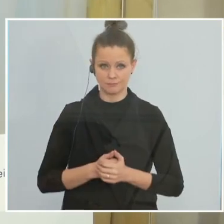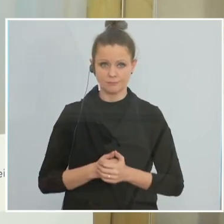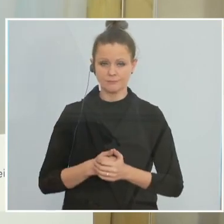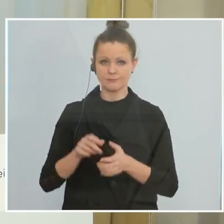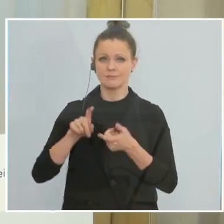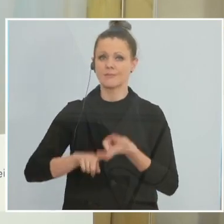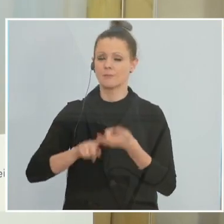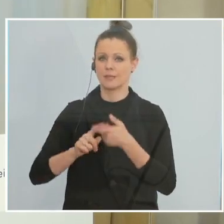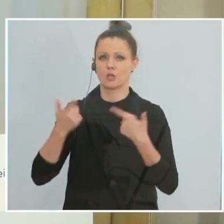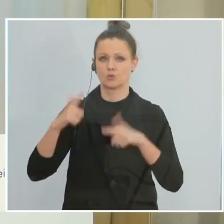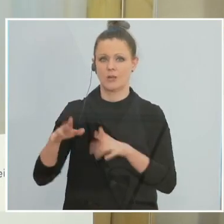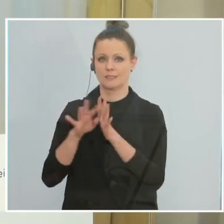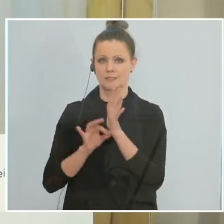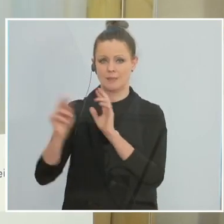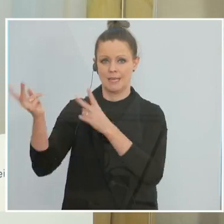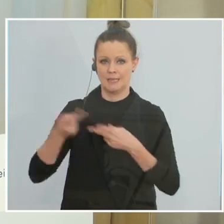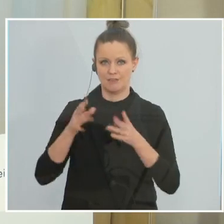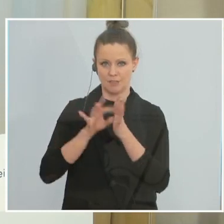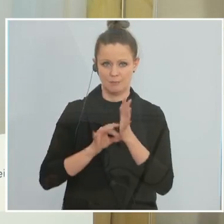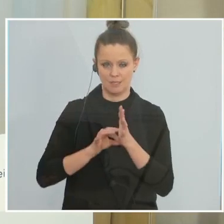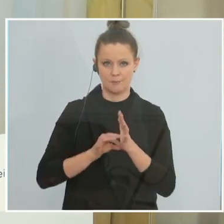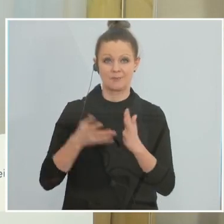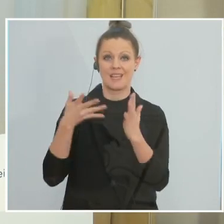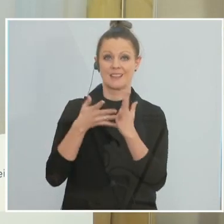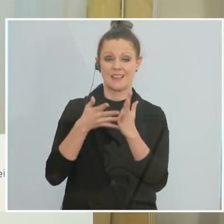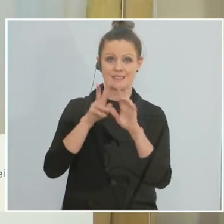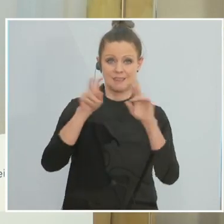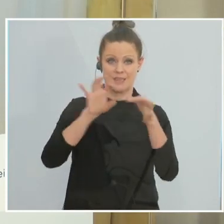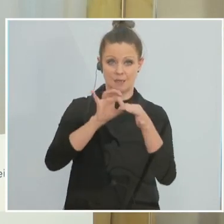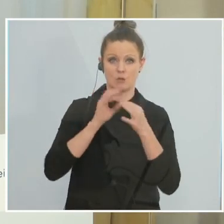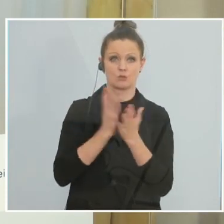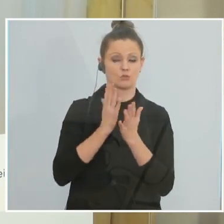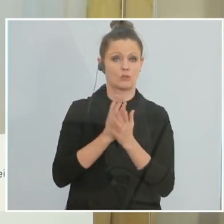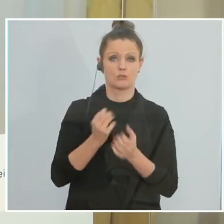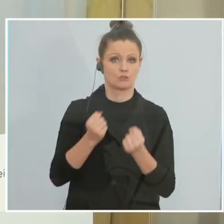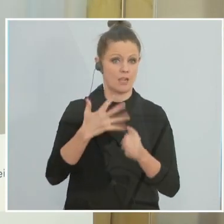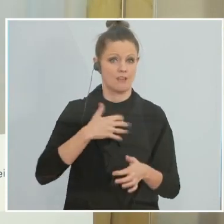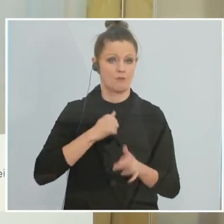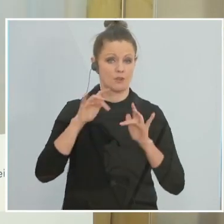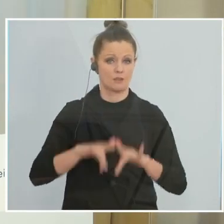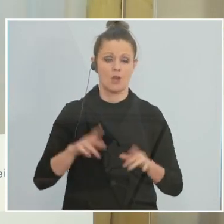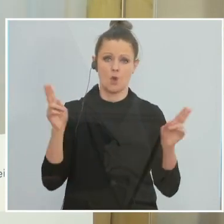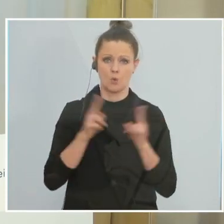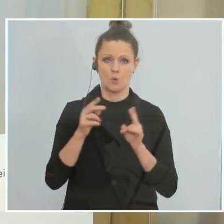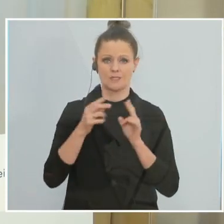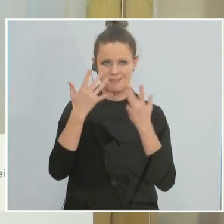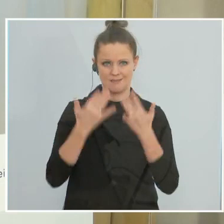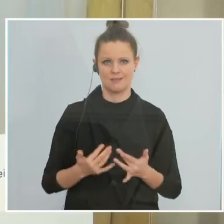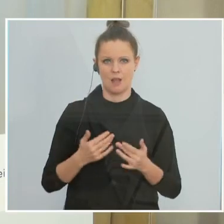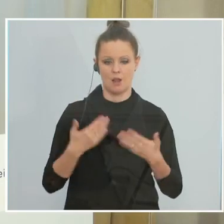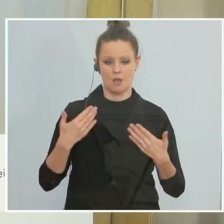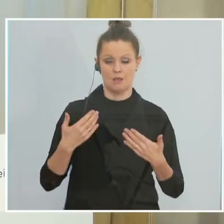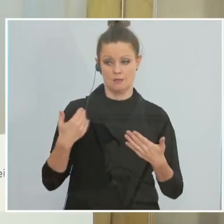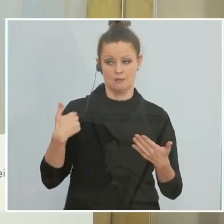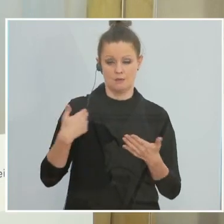Zulassungsterminen und den Lieferterminen. Bei den Testungen sind wir schon sehr erfolgreich, vielleicht eine kleine Zahl. Wir hatten in dieser